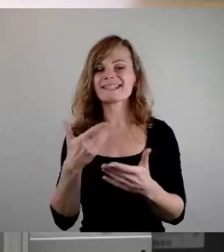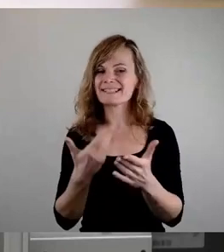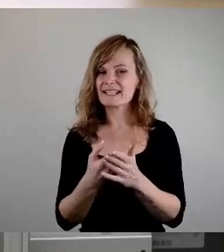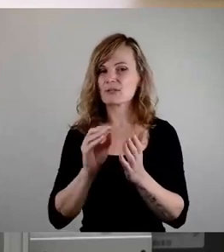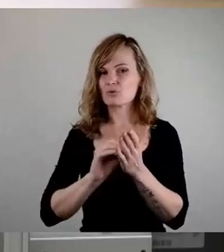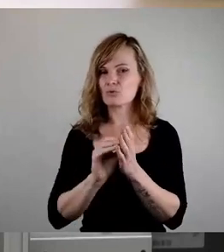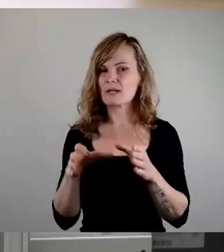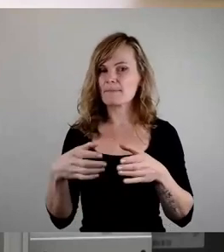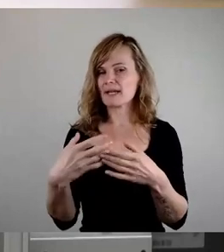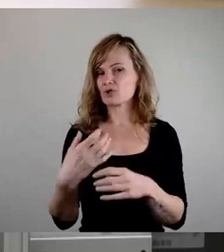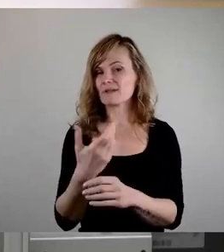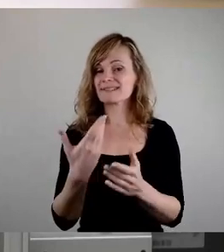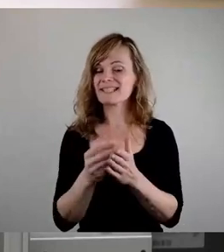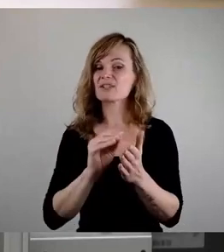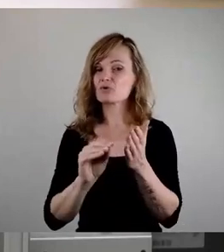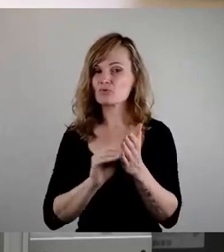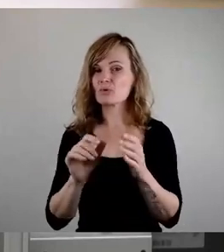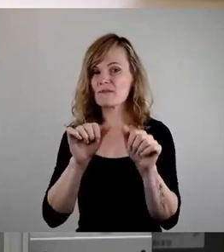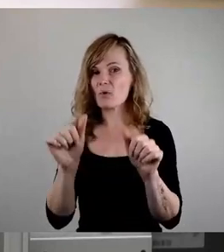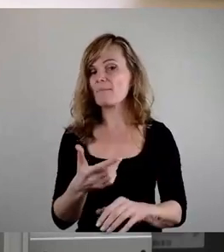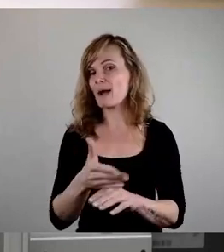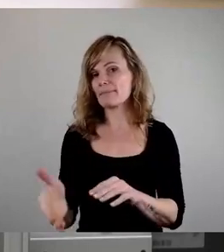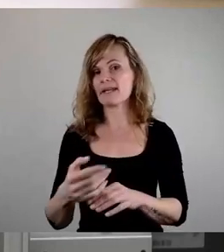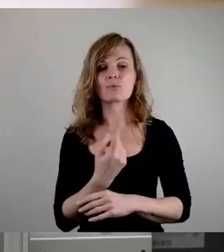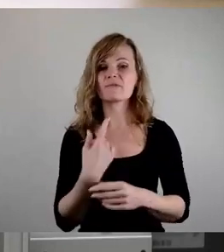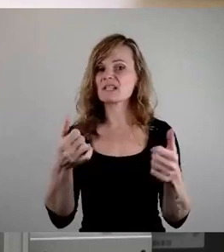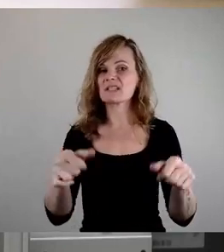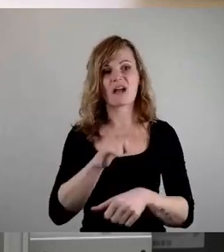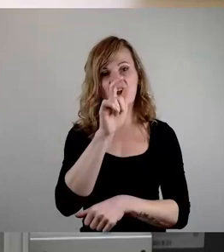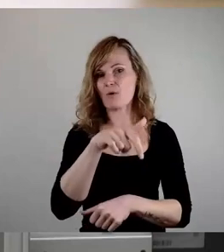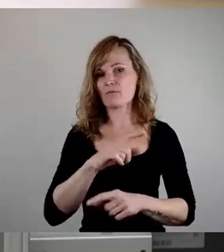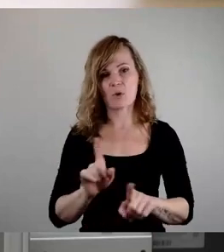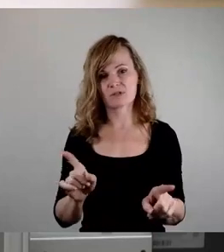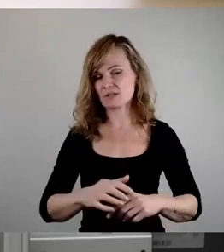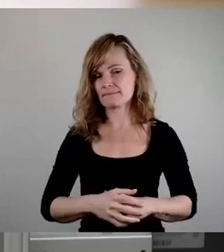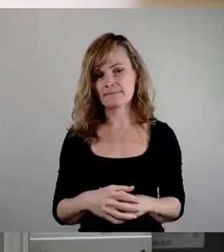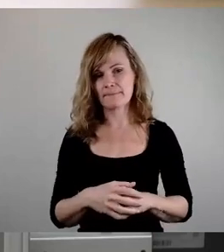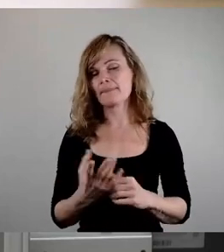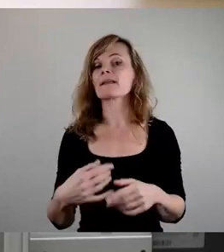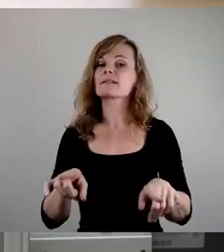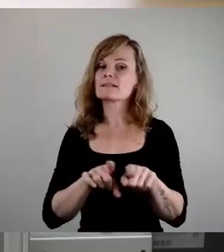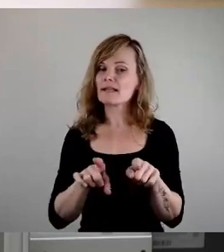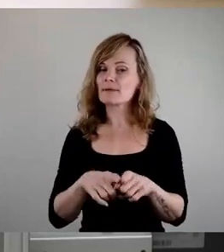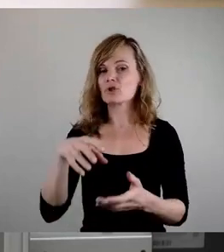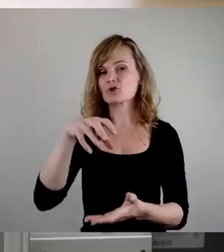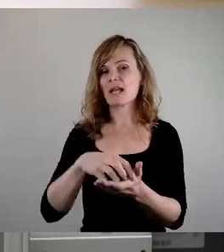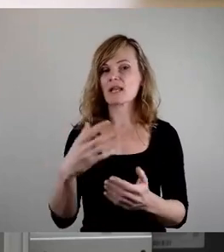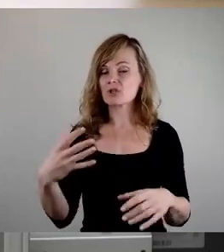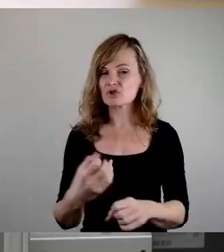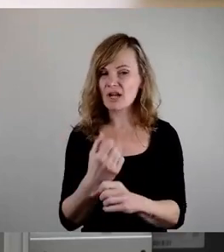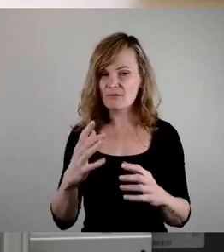diese Schulform ablehnen und dann werden wir sie auch nicht zwingen. Ebenso lehnen wir die Schaffung einer Stelle bzw. eines